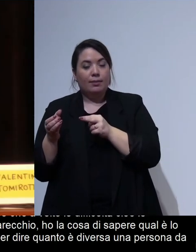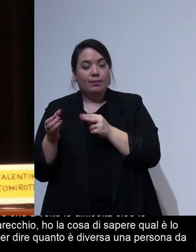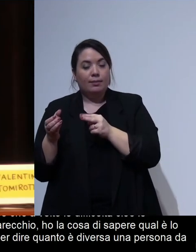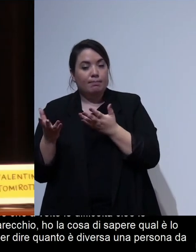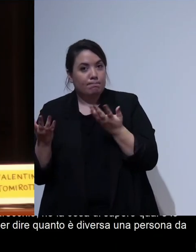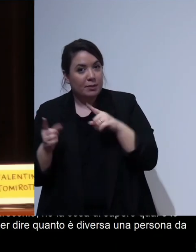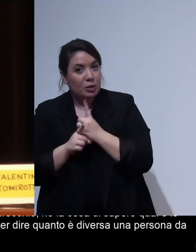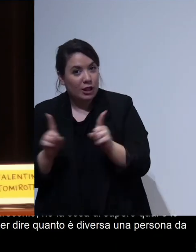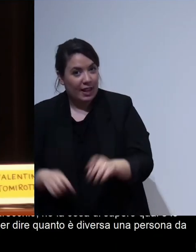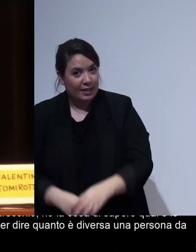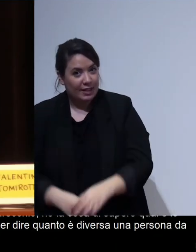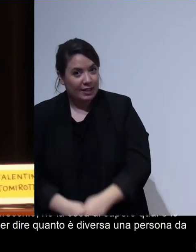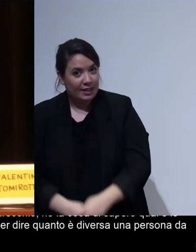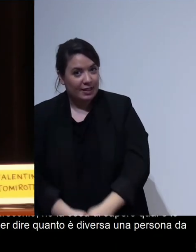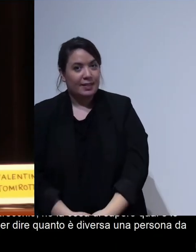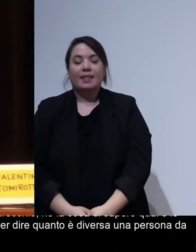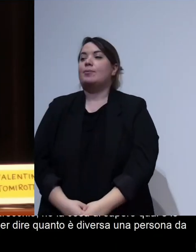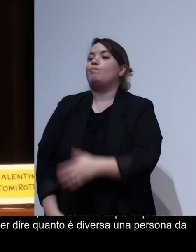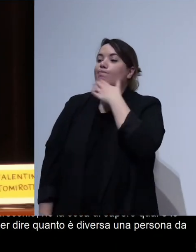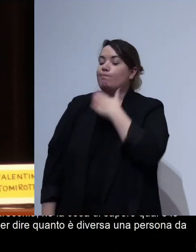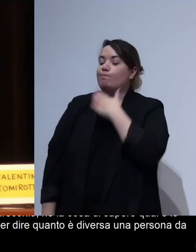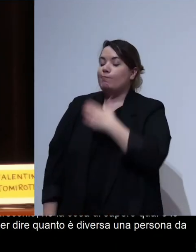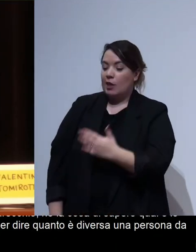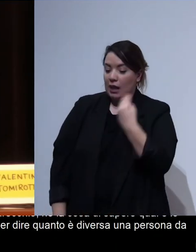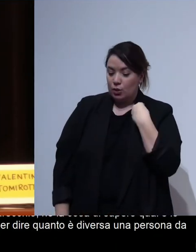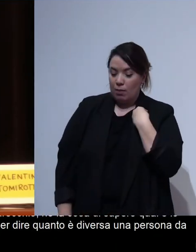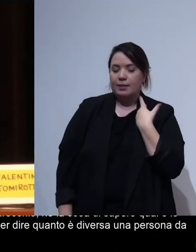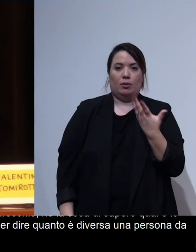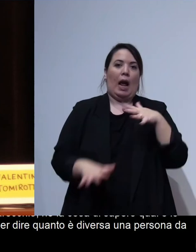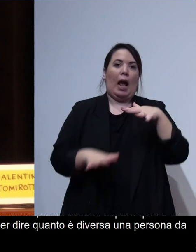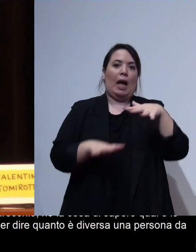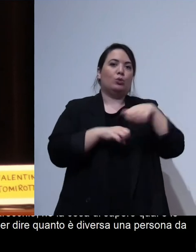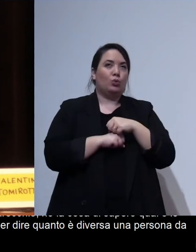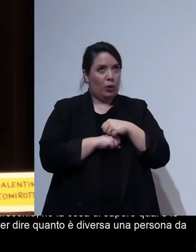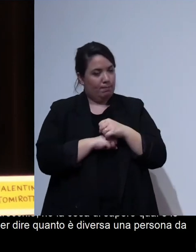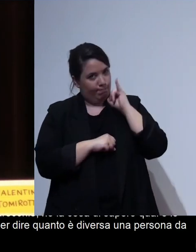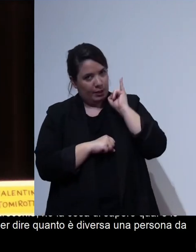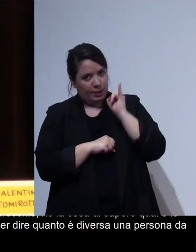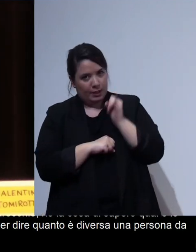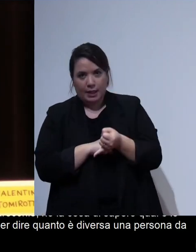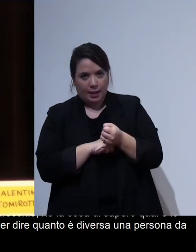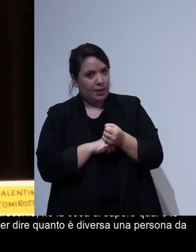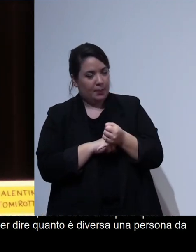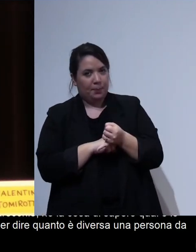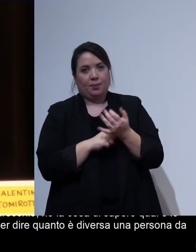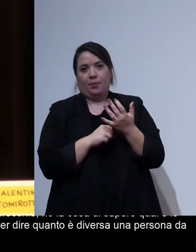il allora parto dalla parte del recruiting assolutamente sì cioè la parte dell